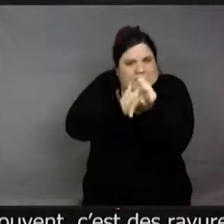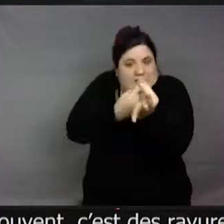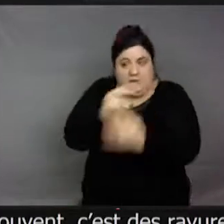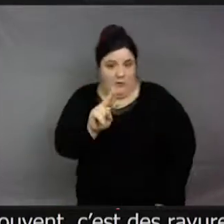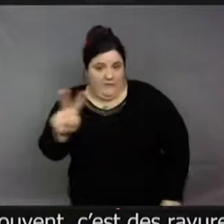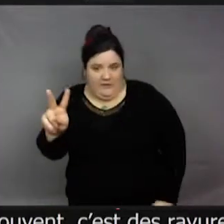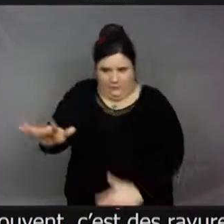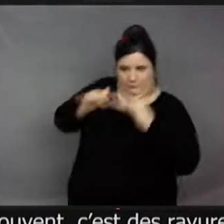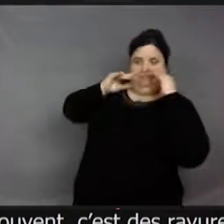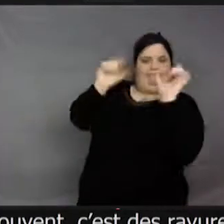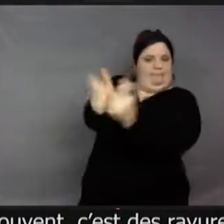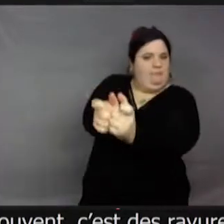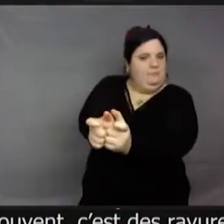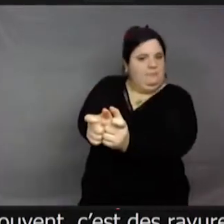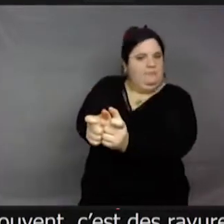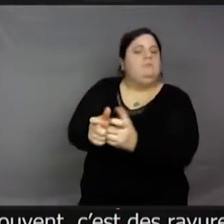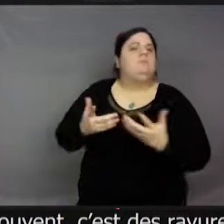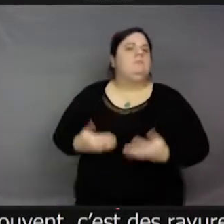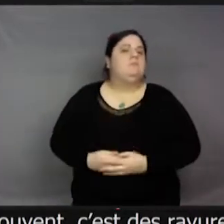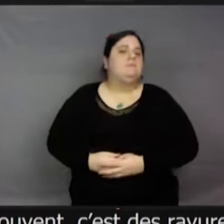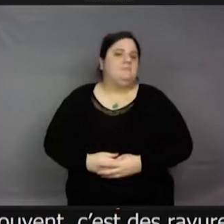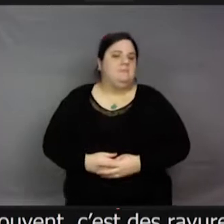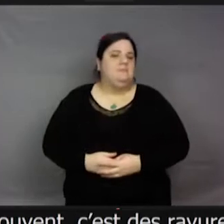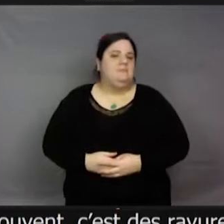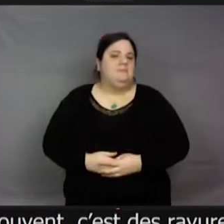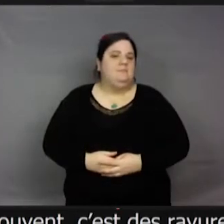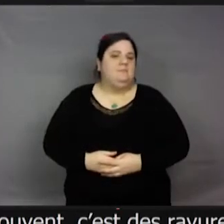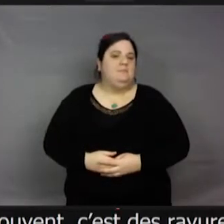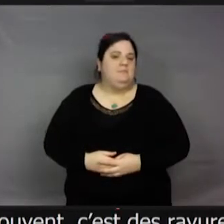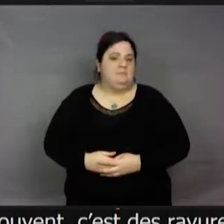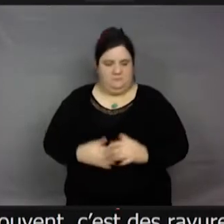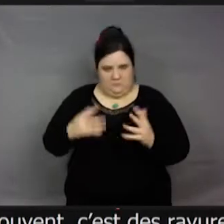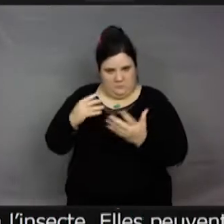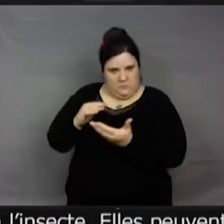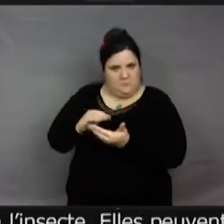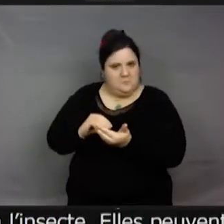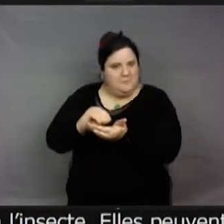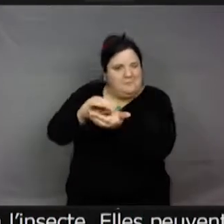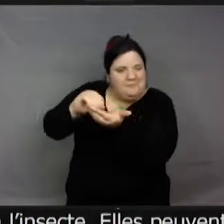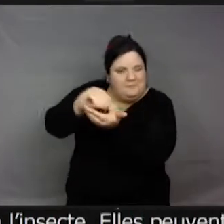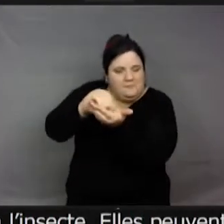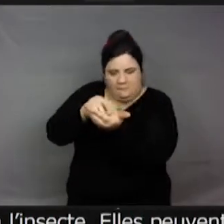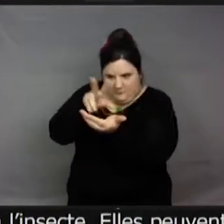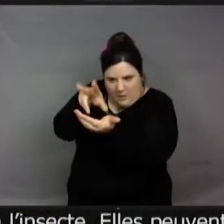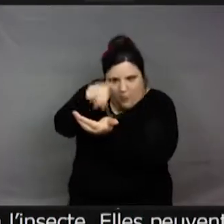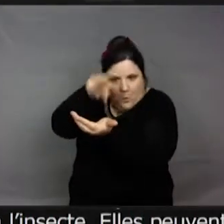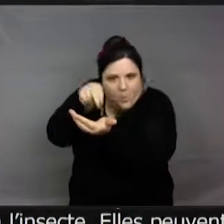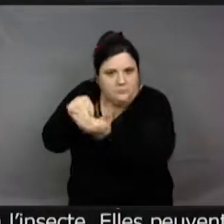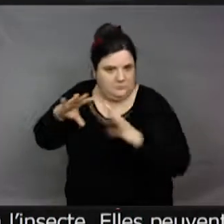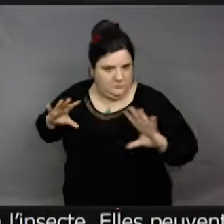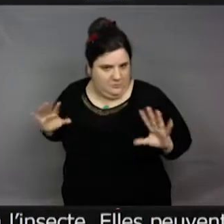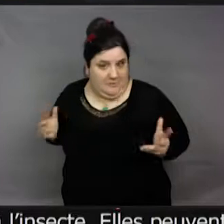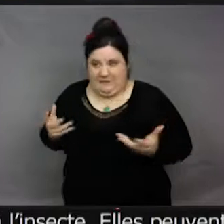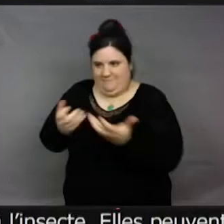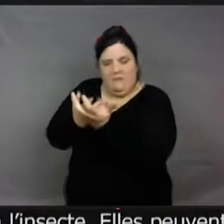nous, on voit. Donc, elles peuvent trouver le pollen dans des fleurs qui sont toutes noires, mais parce qu'elles voient l'ultraviolet.